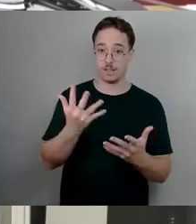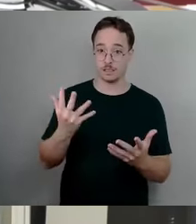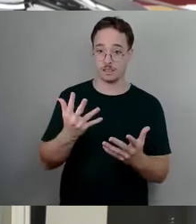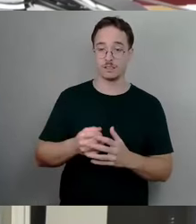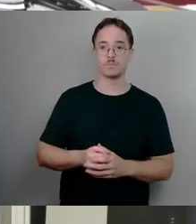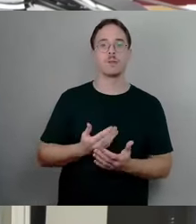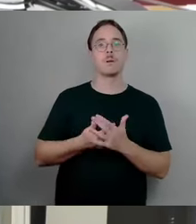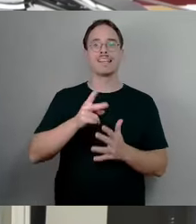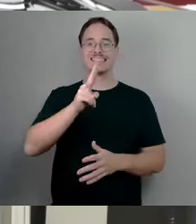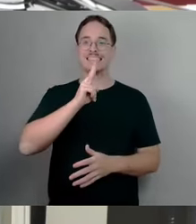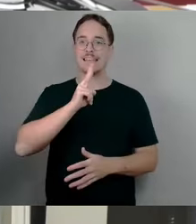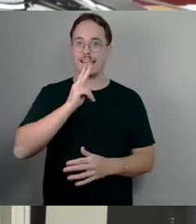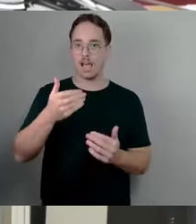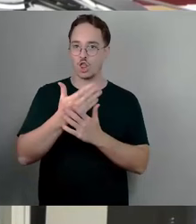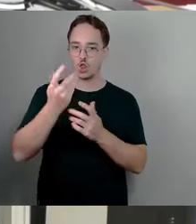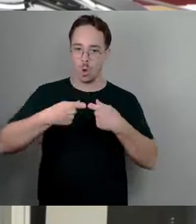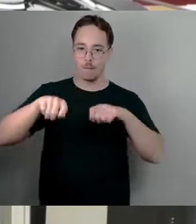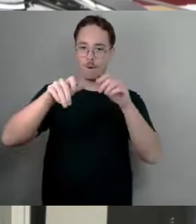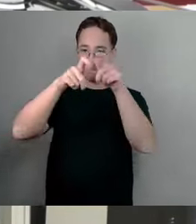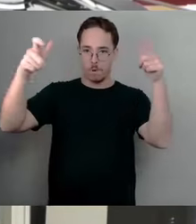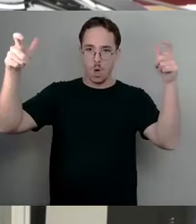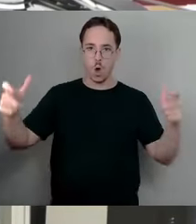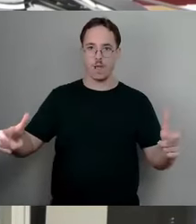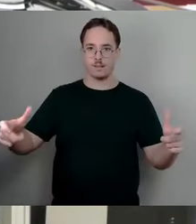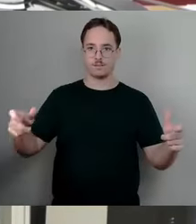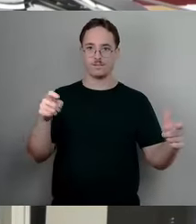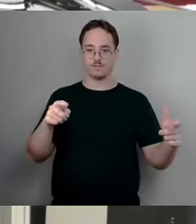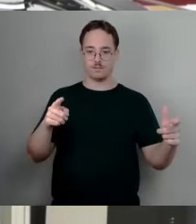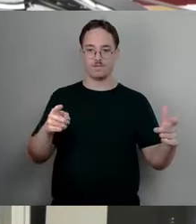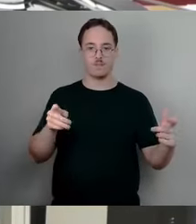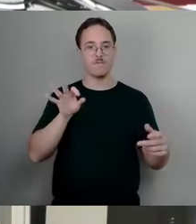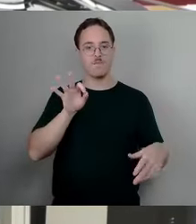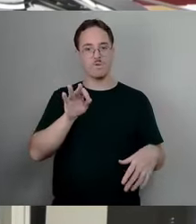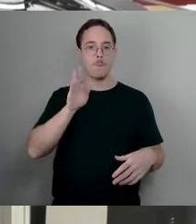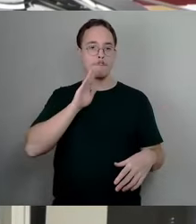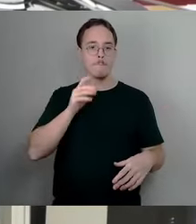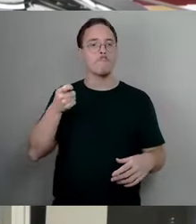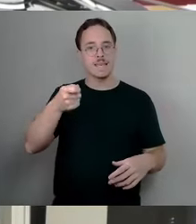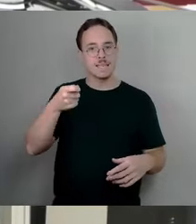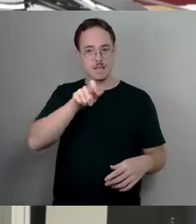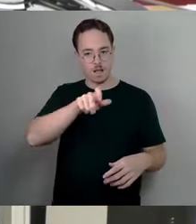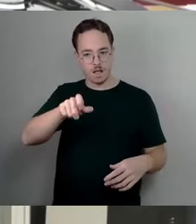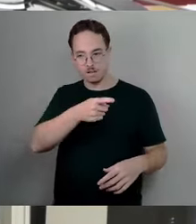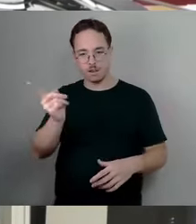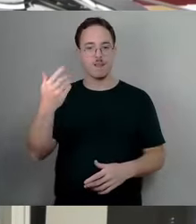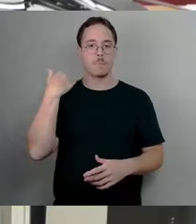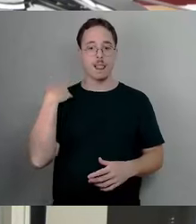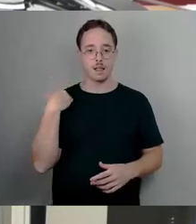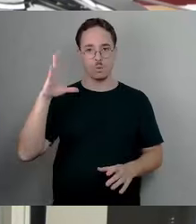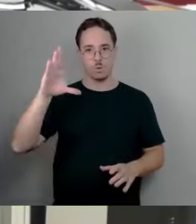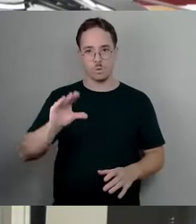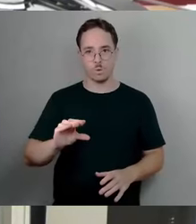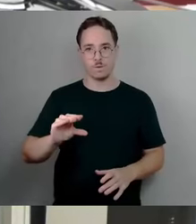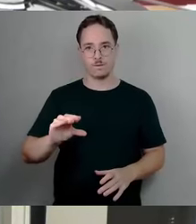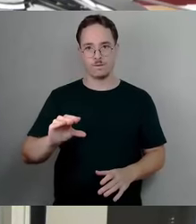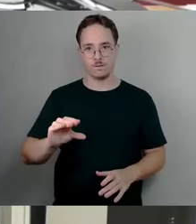-Blöcken sozusagen, sag ich mal, da werden die Mieter jetzt erst mal entlastet. Das sind natürlich so nur Mini-Beträge, weil auch generell durch die Umlage auf